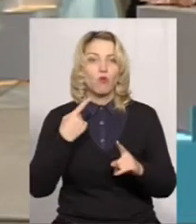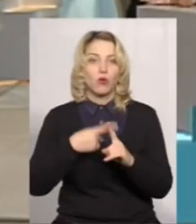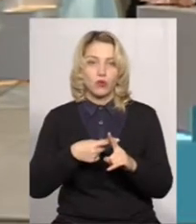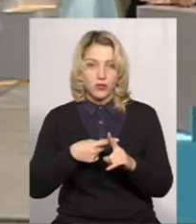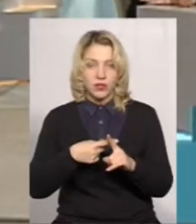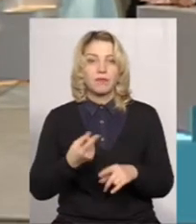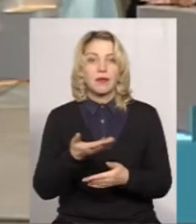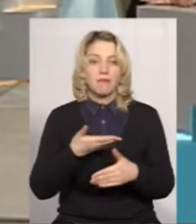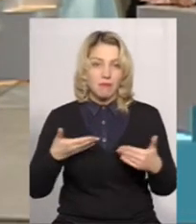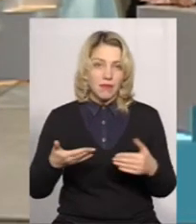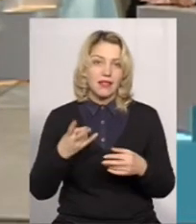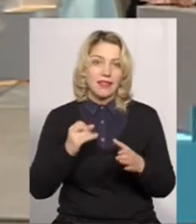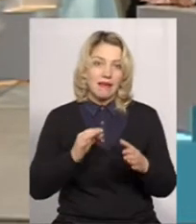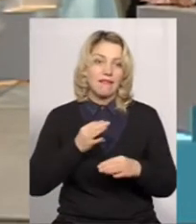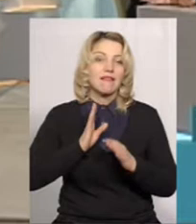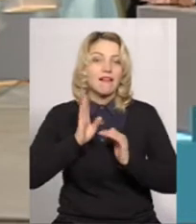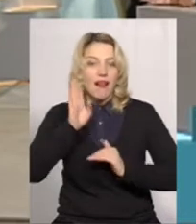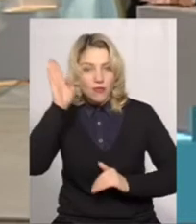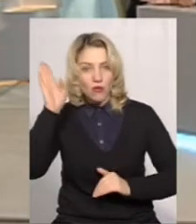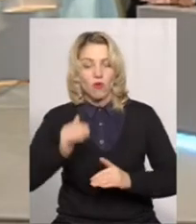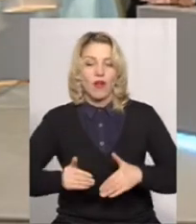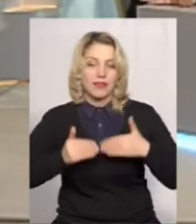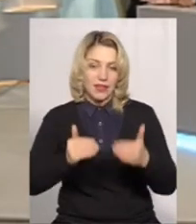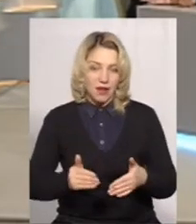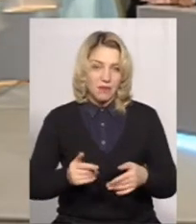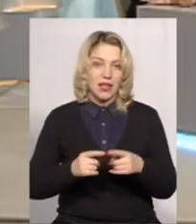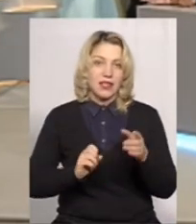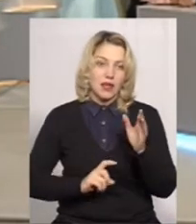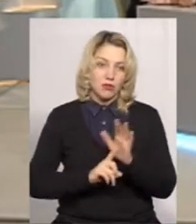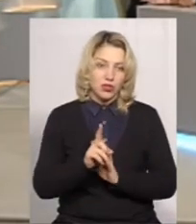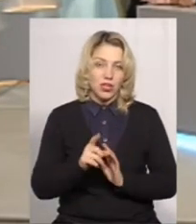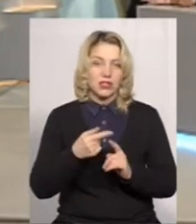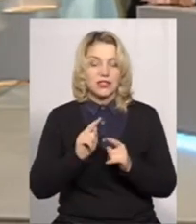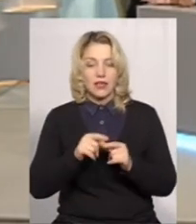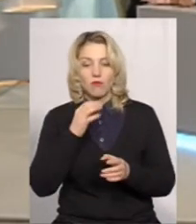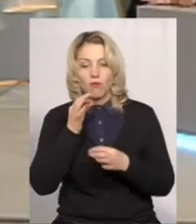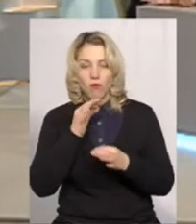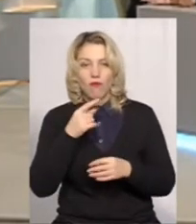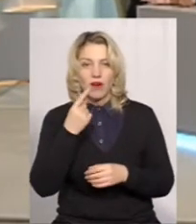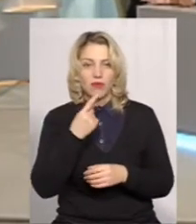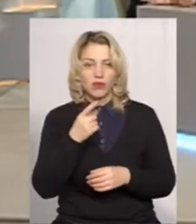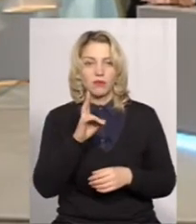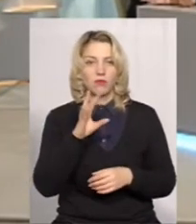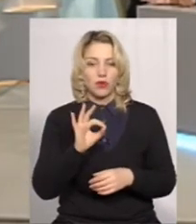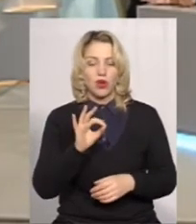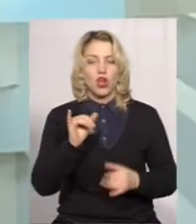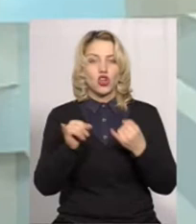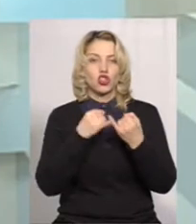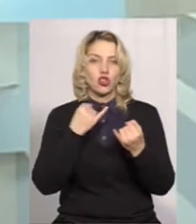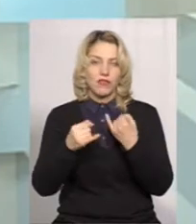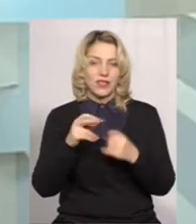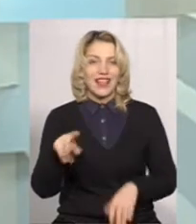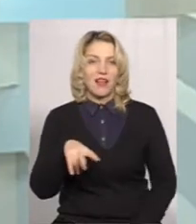Ми на ранньому етапі, на початку року, це розмова йде про жовтень, листопад,